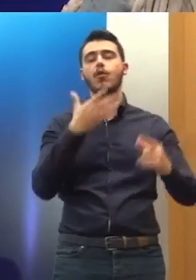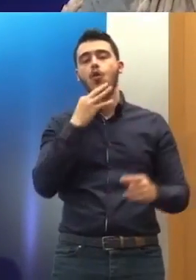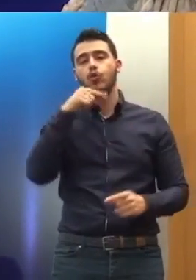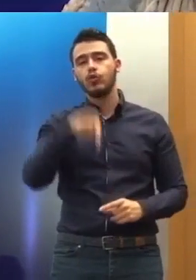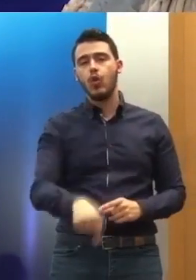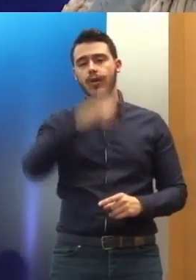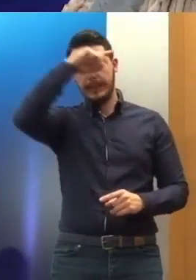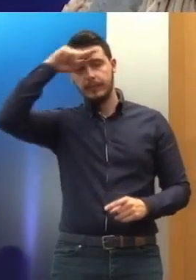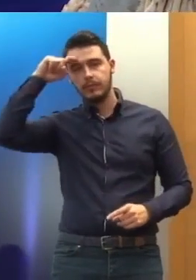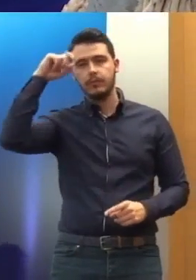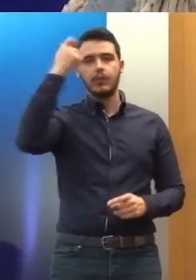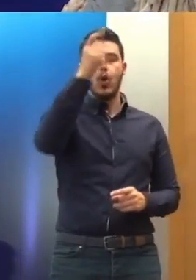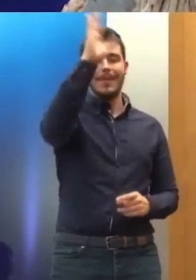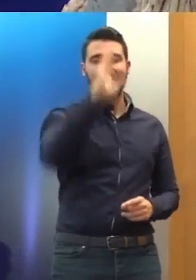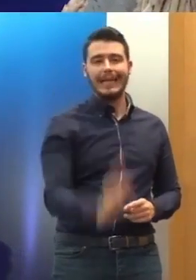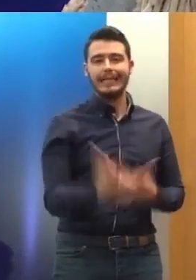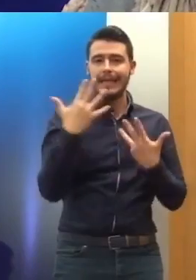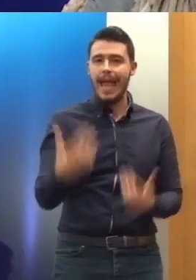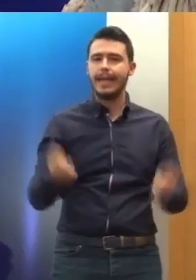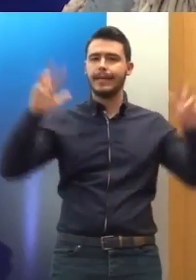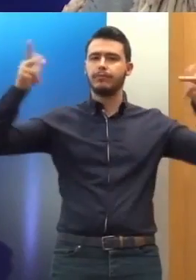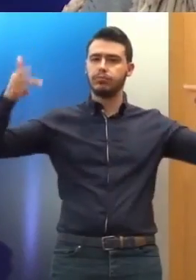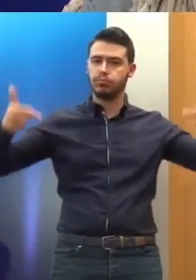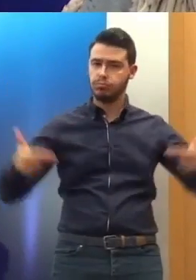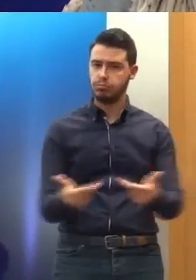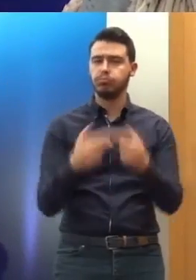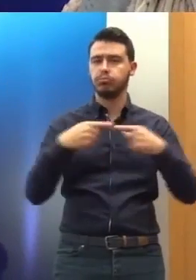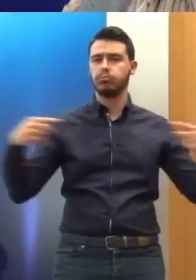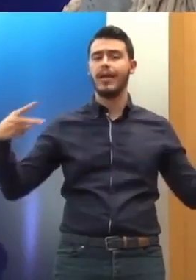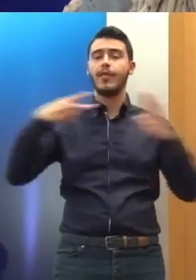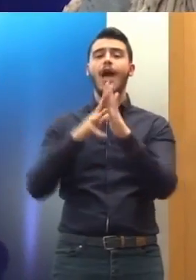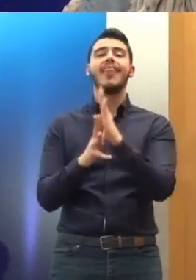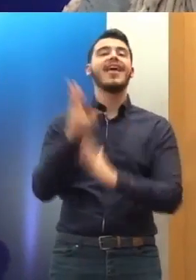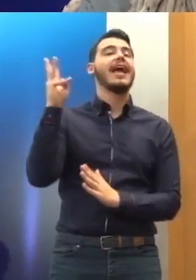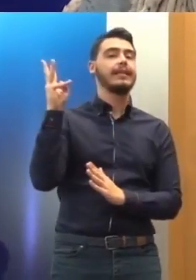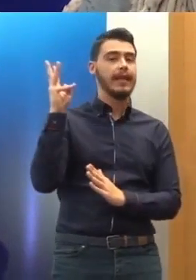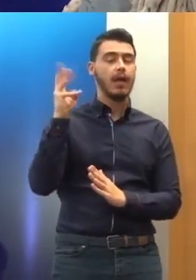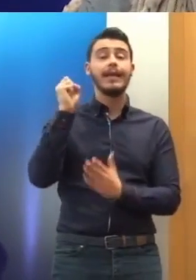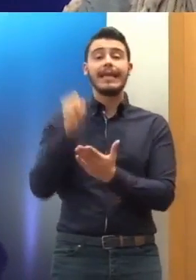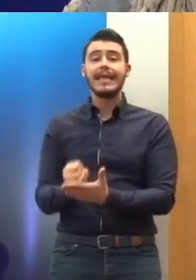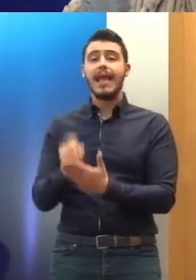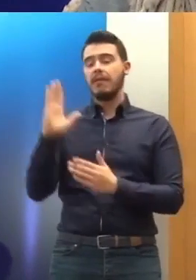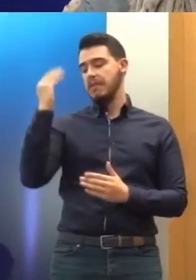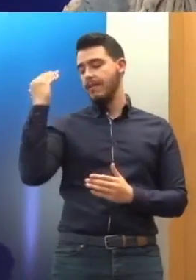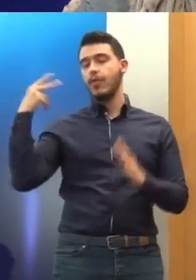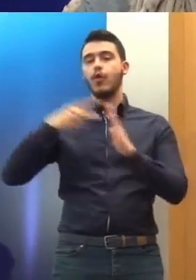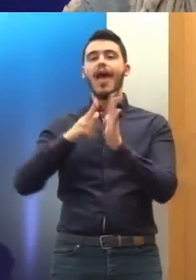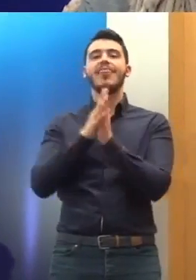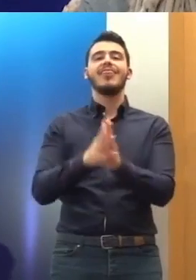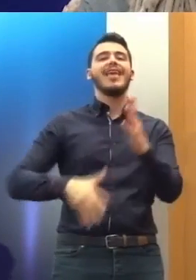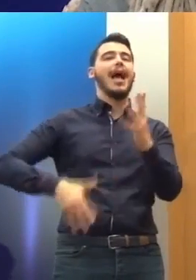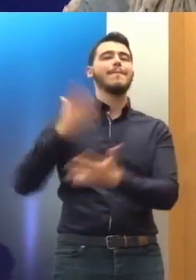Και μετά έχουμε μια περιοδική επίσκεψη το 2013 Και κατόπιν μια αντ-χοπ την τελευταία επίσκεψη αντ-χοπ το 2015